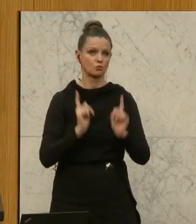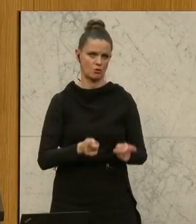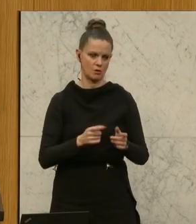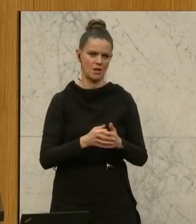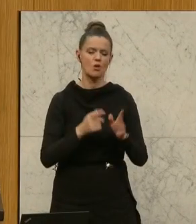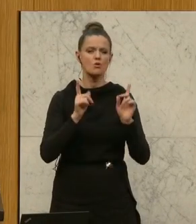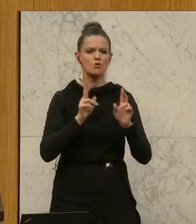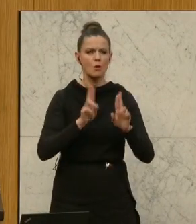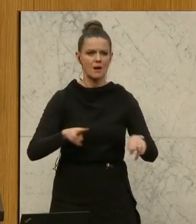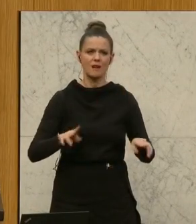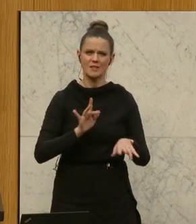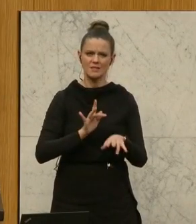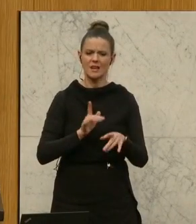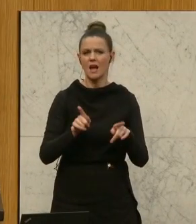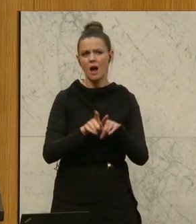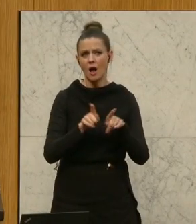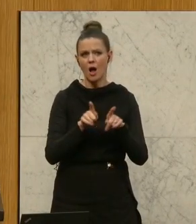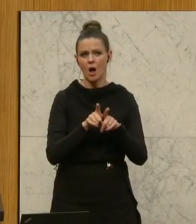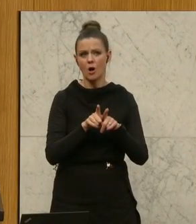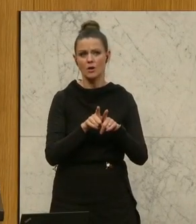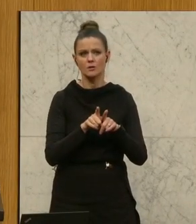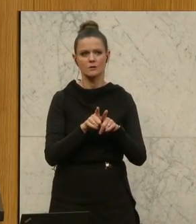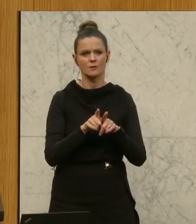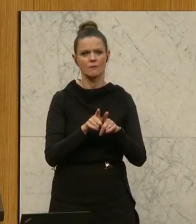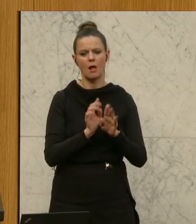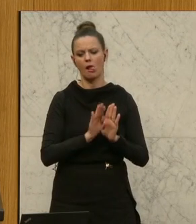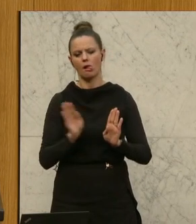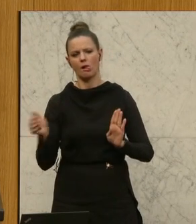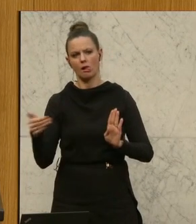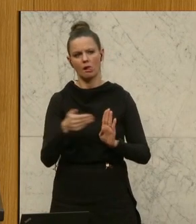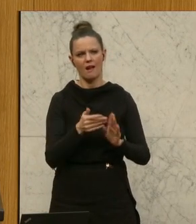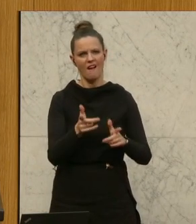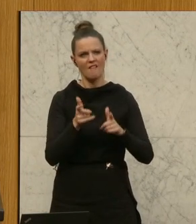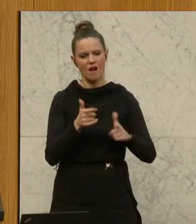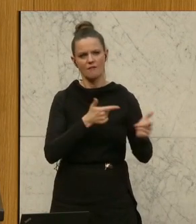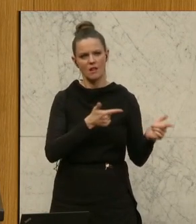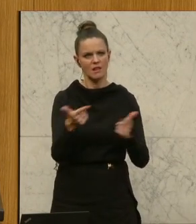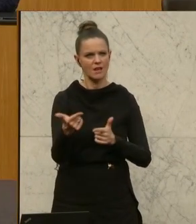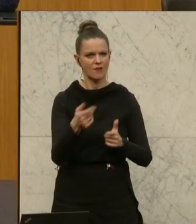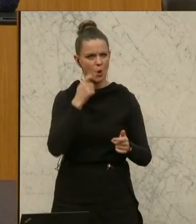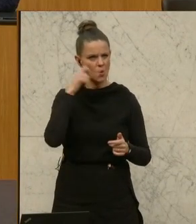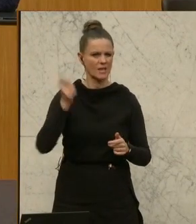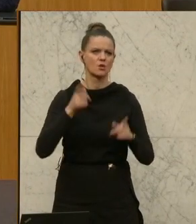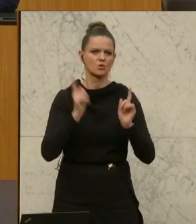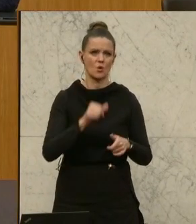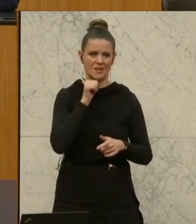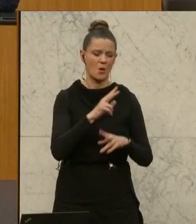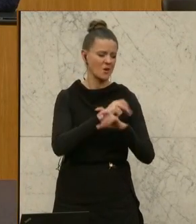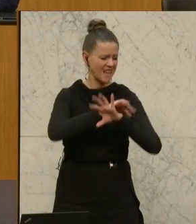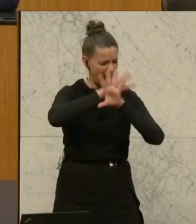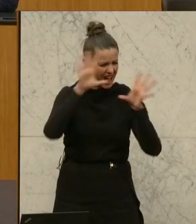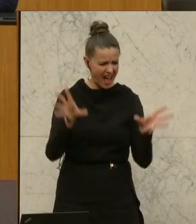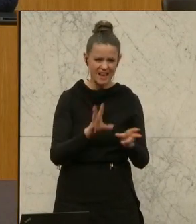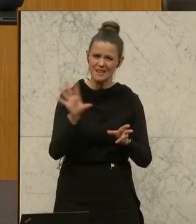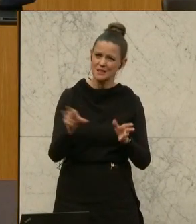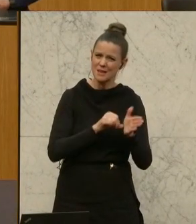müssten in der Sekunde aufführen, auch über die Hintertür, diese Waffenlieferungen jetzt in die Ukraine zu finanzieren. Österreich finanziert das alles mit über